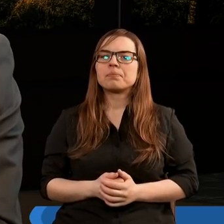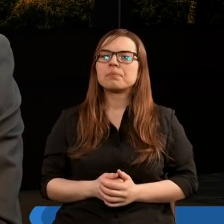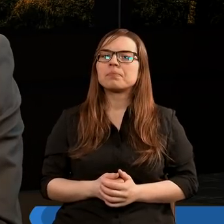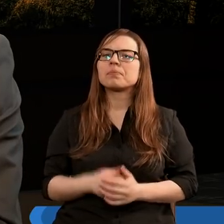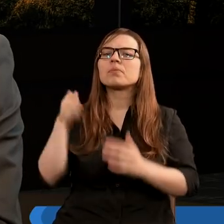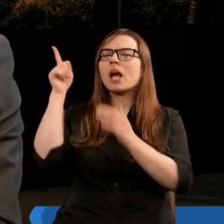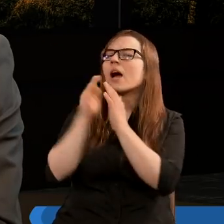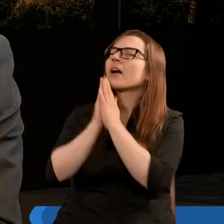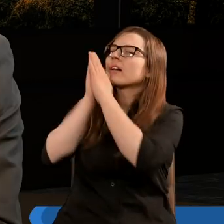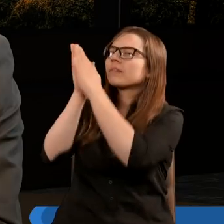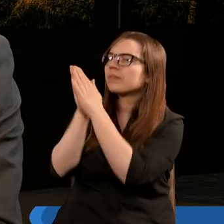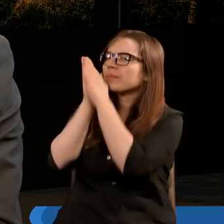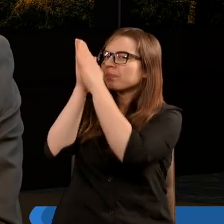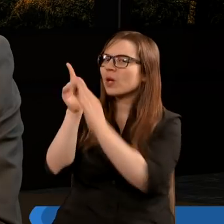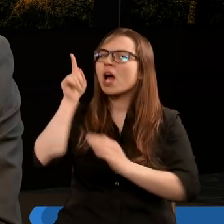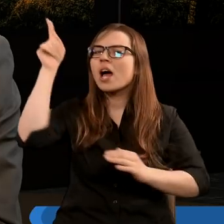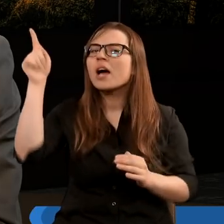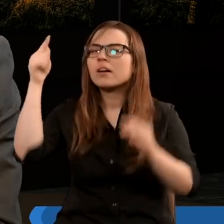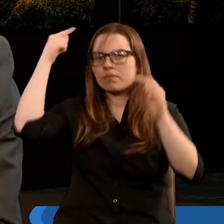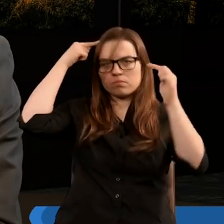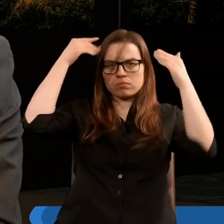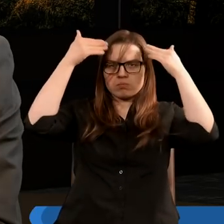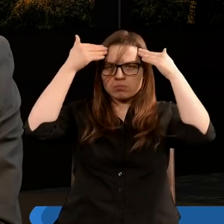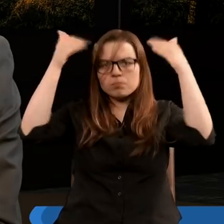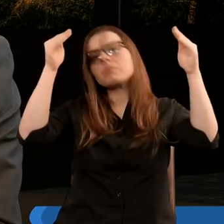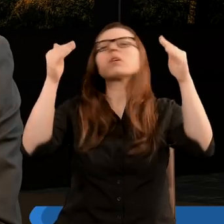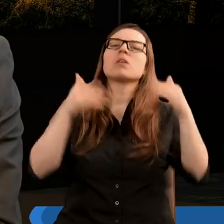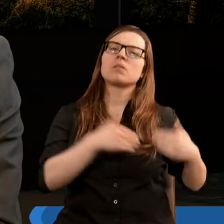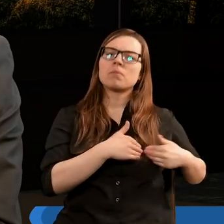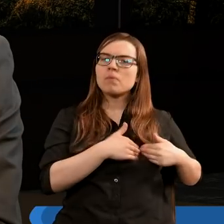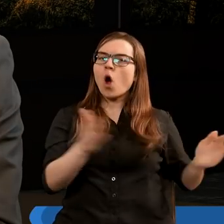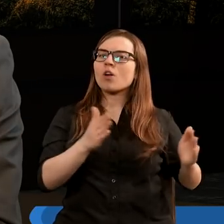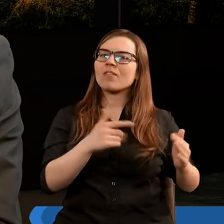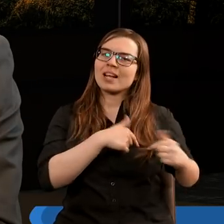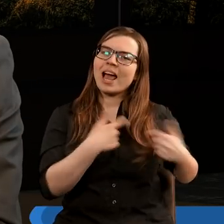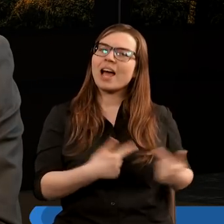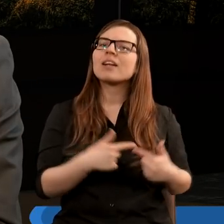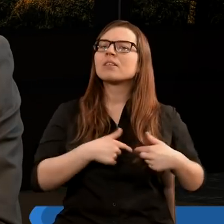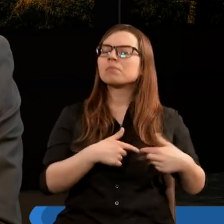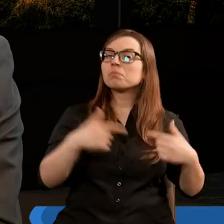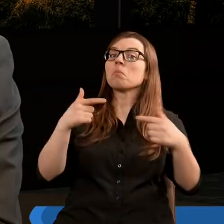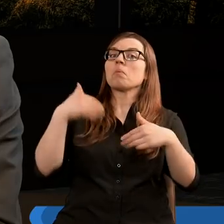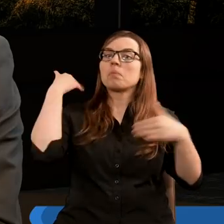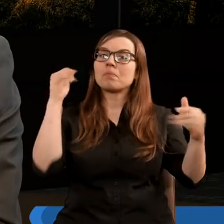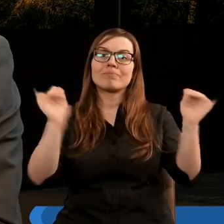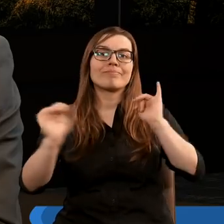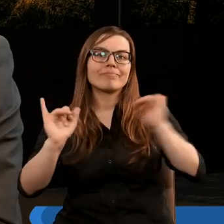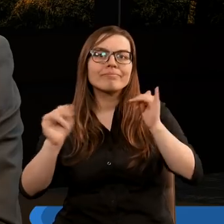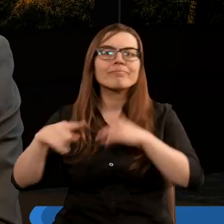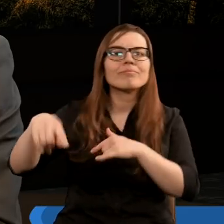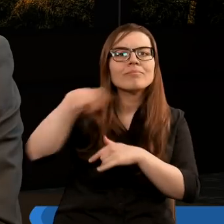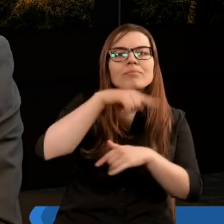I bardzo Ciebie prosimy, abyś otworzył nasze serca, aby to, co będziemy